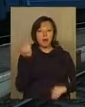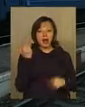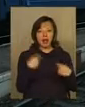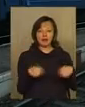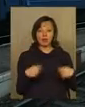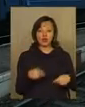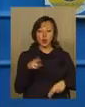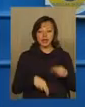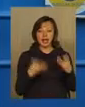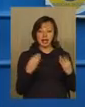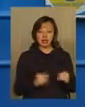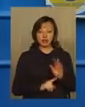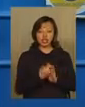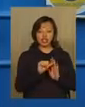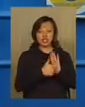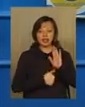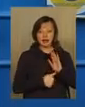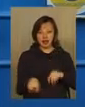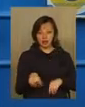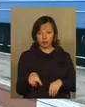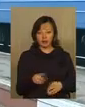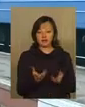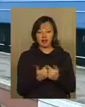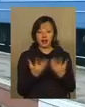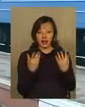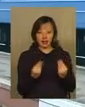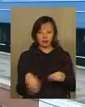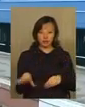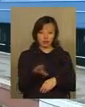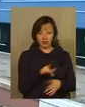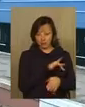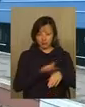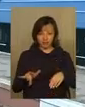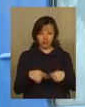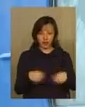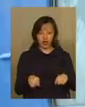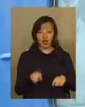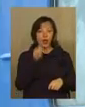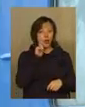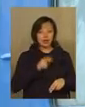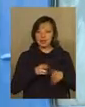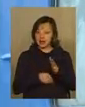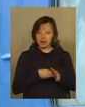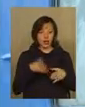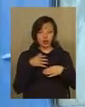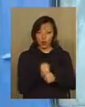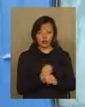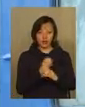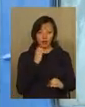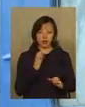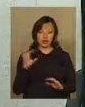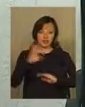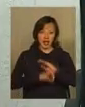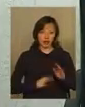квитків на останні дні грудня почався у ніч на 16 листопада. За декілька днів усе продали, і це при тому, що «Укрзалізниця» не скорочувала потяги у західному